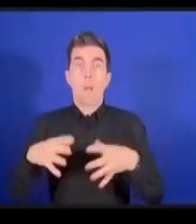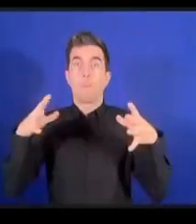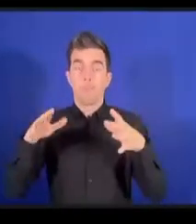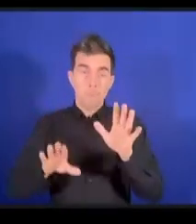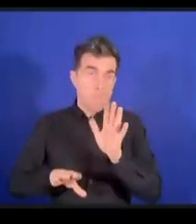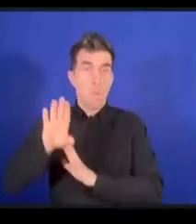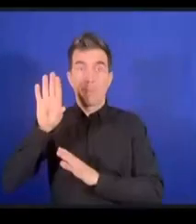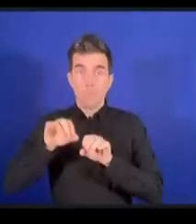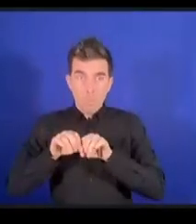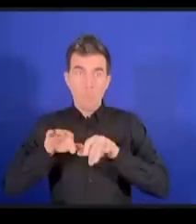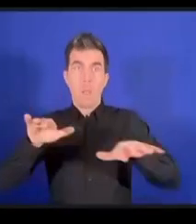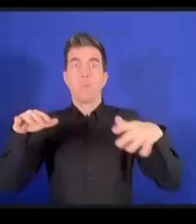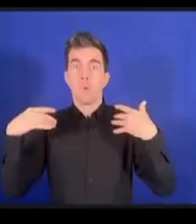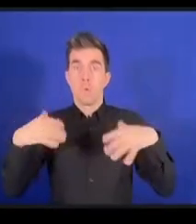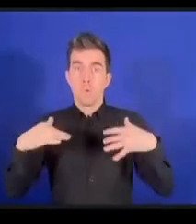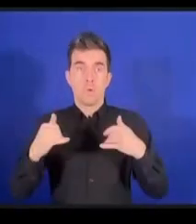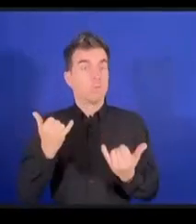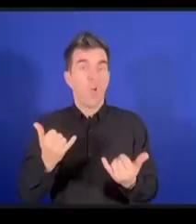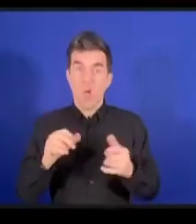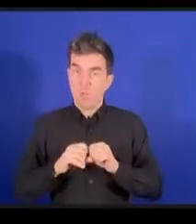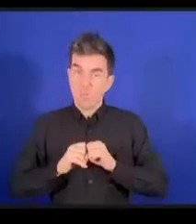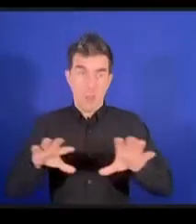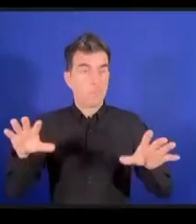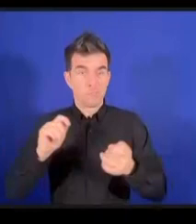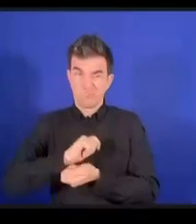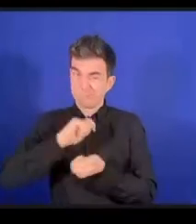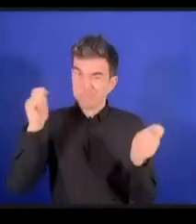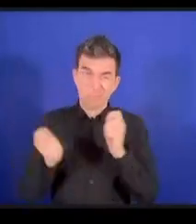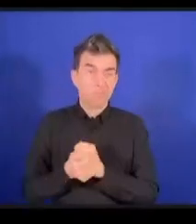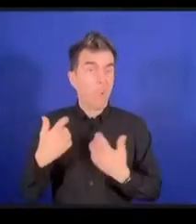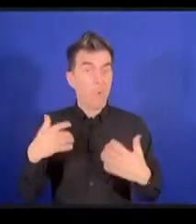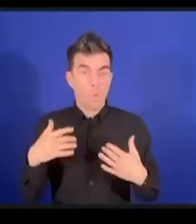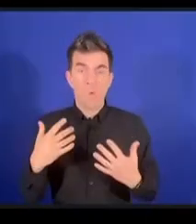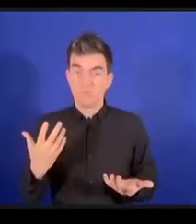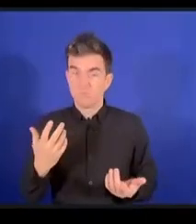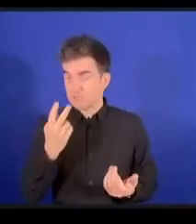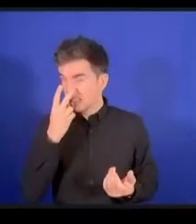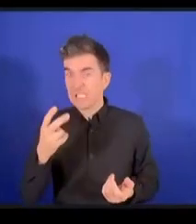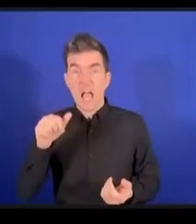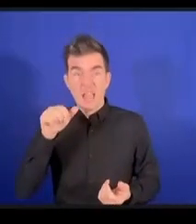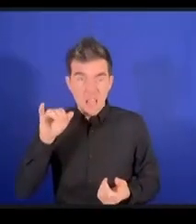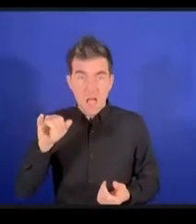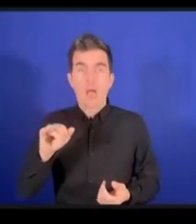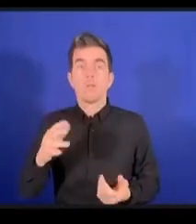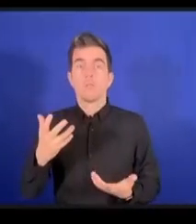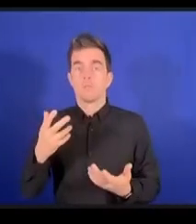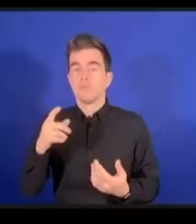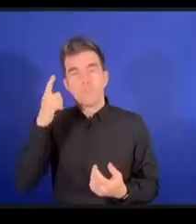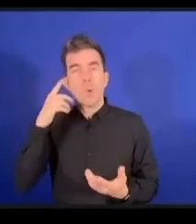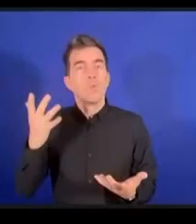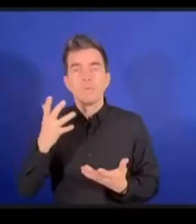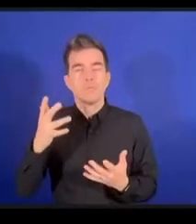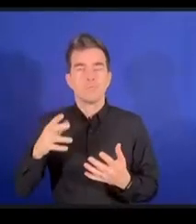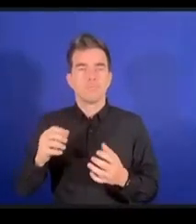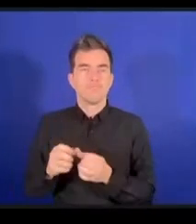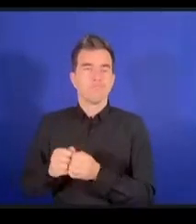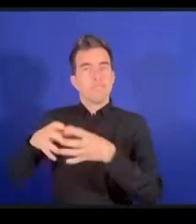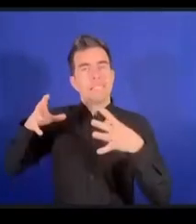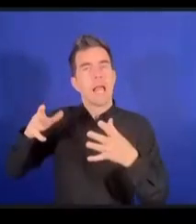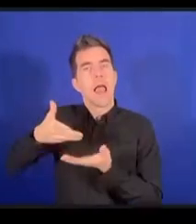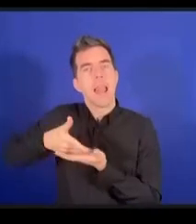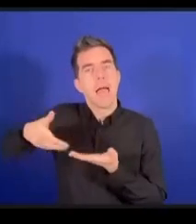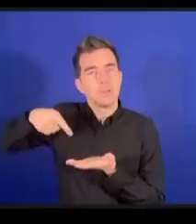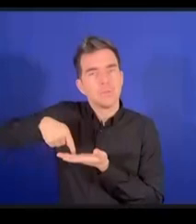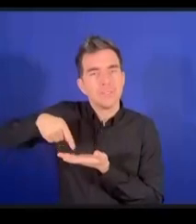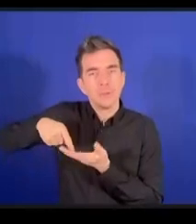nation d'intelligence artificielle et c'est l'intelligence artificielle générative pour les grands modèles linguistiques. Ça, c'est énorme